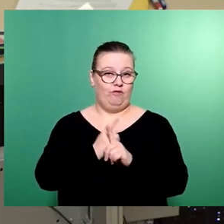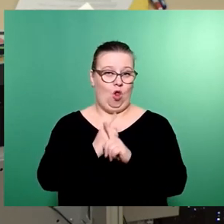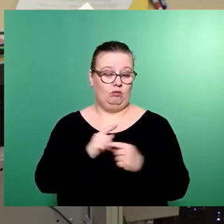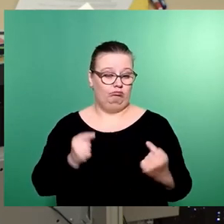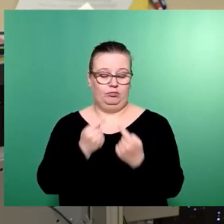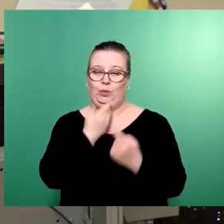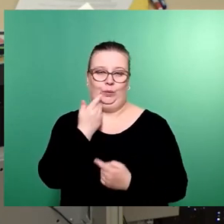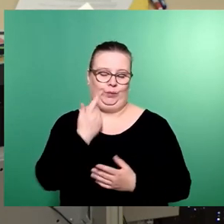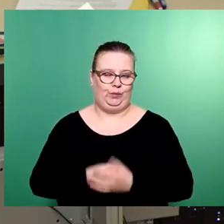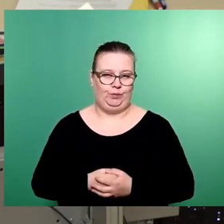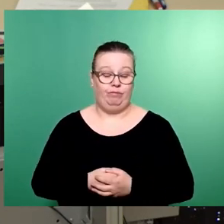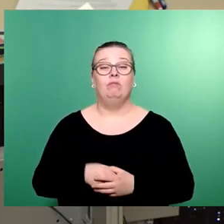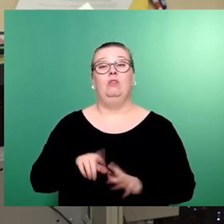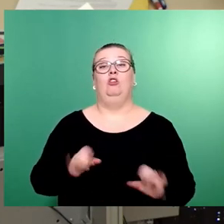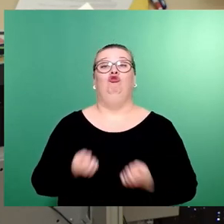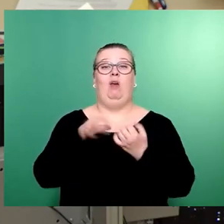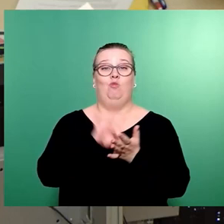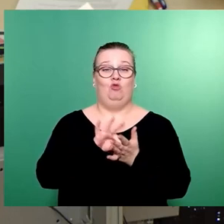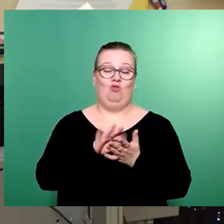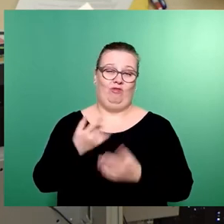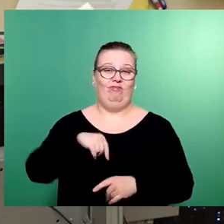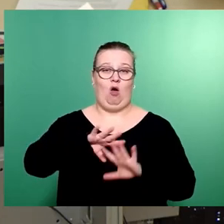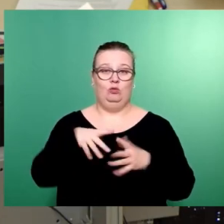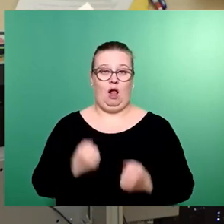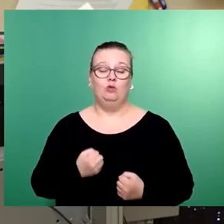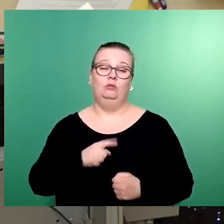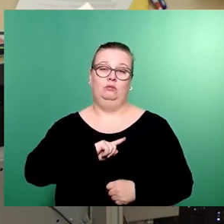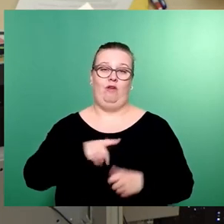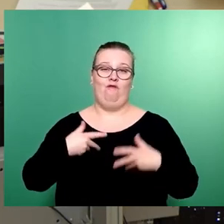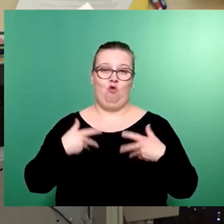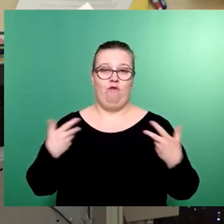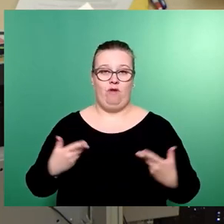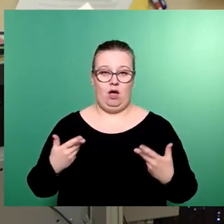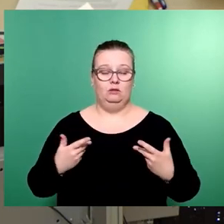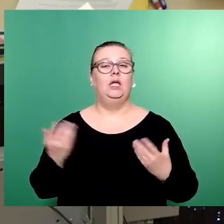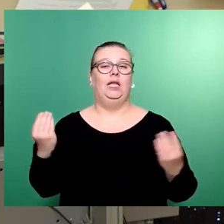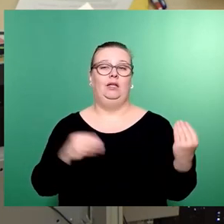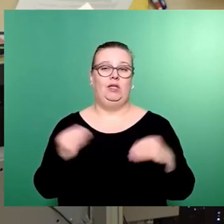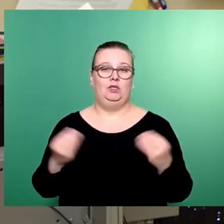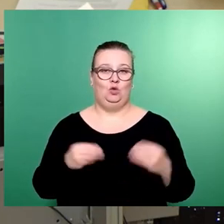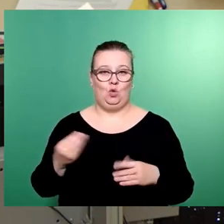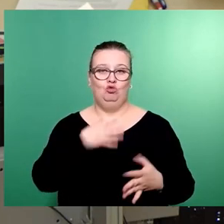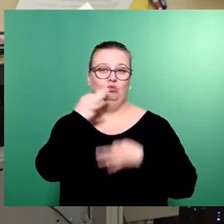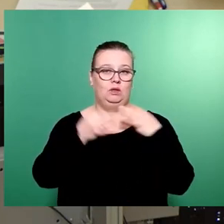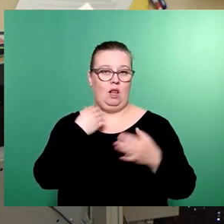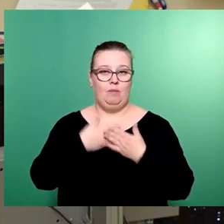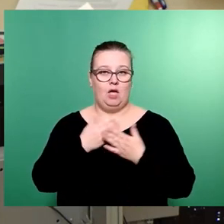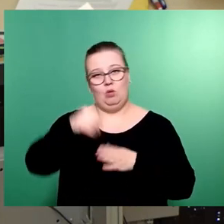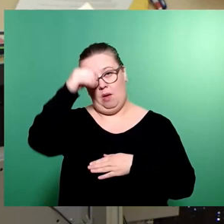Schwerpunkt in diesem Haushalt, und da freuen wir uns, natürlich besonders, bleiben Investitionen, vor allem in die